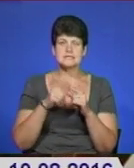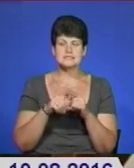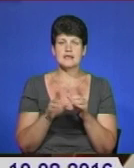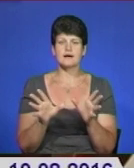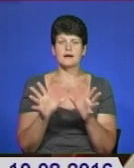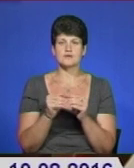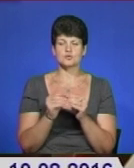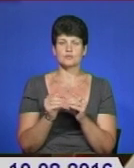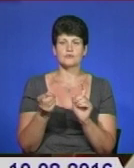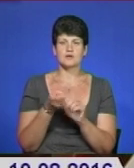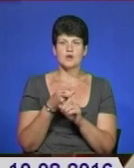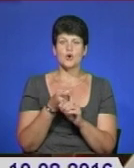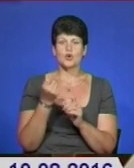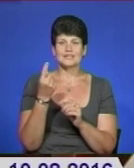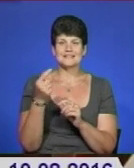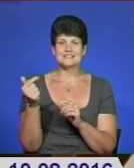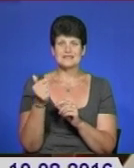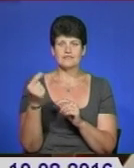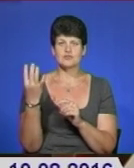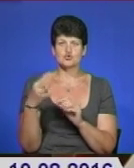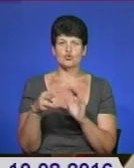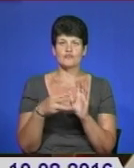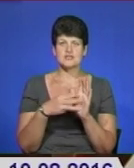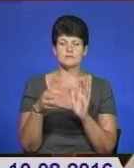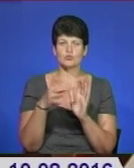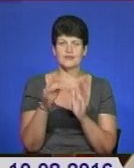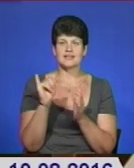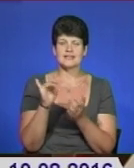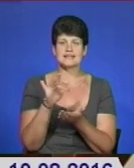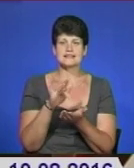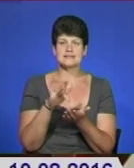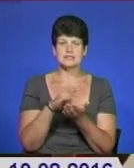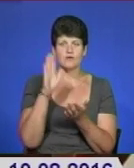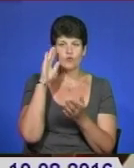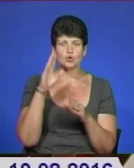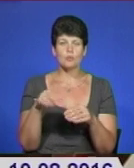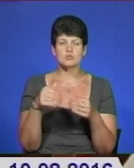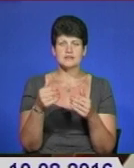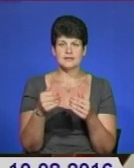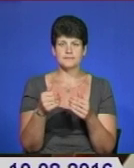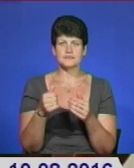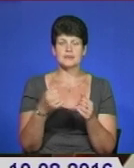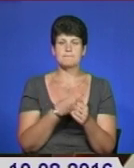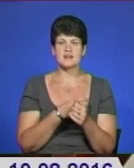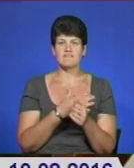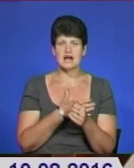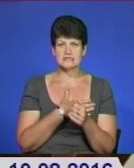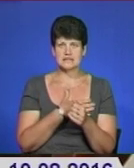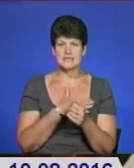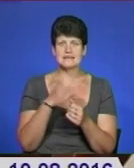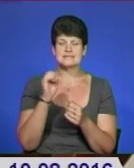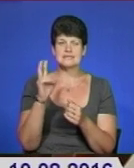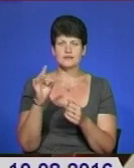водовідведення 11 гривень 48 копійок. І централізоване водопостачання – це для абонентів приватного сектору та